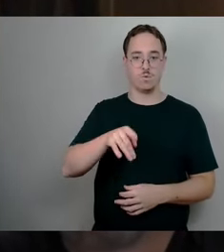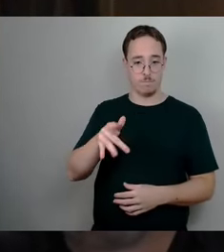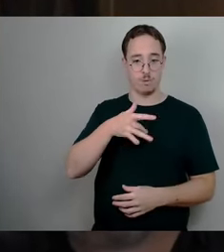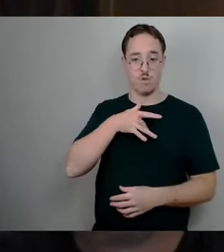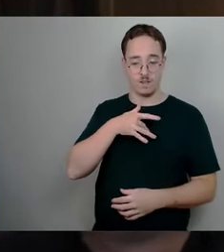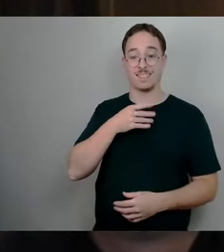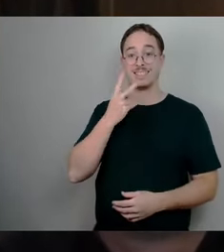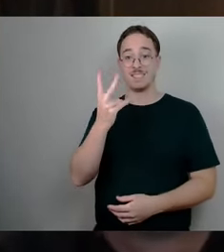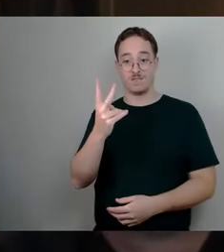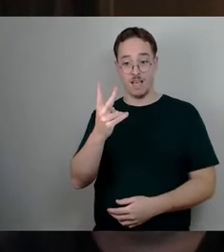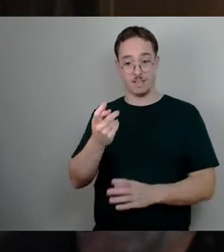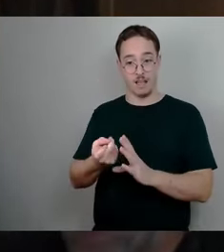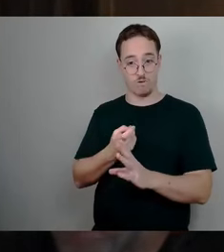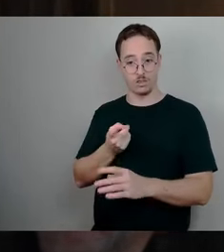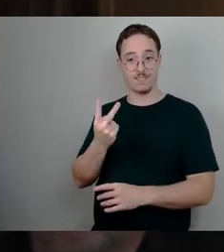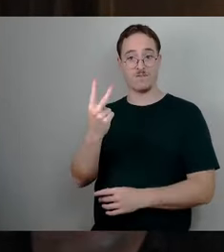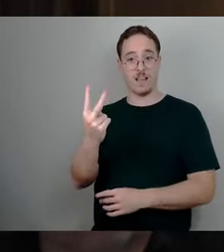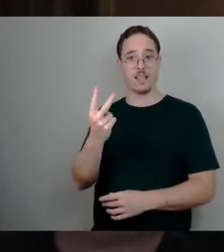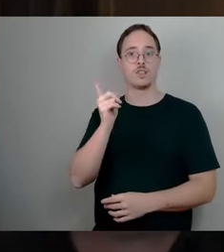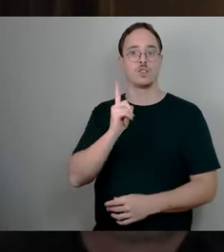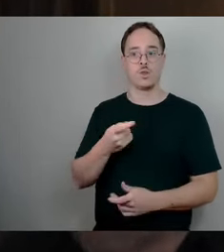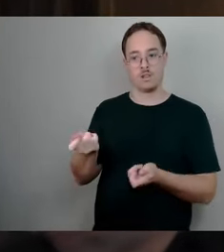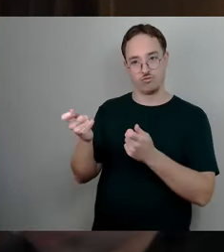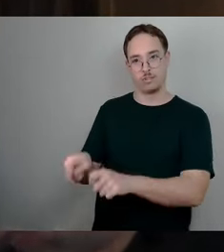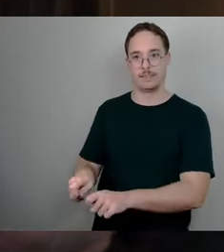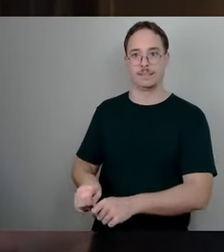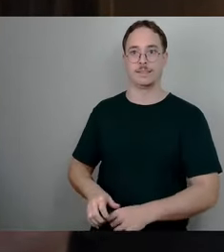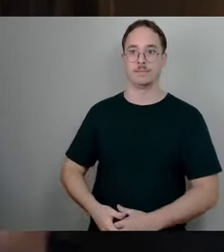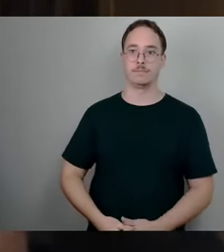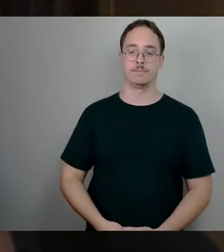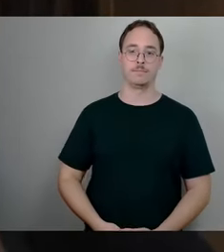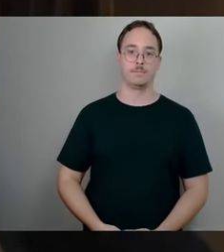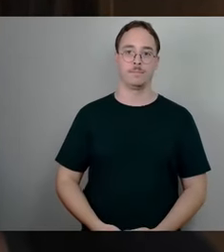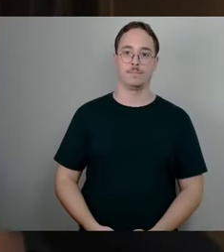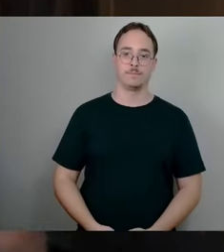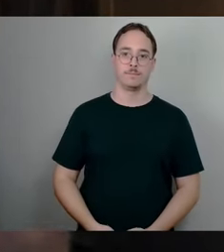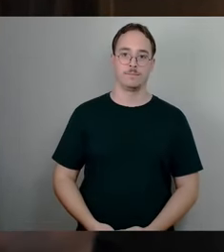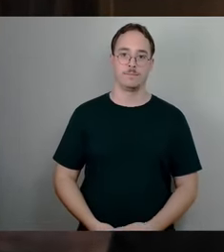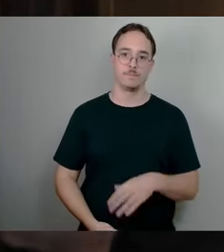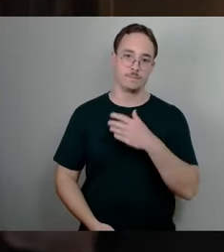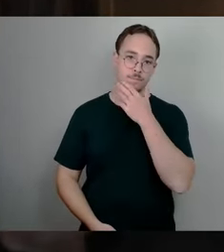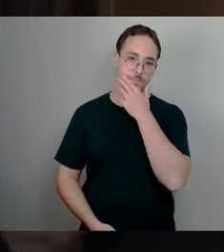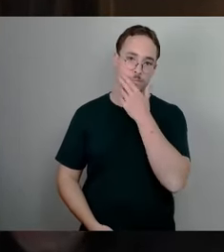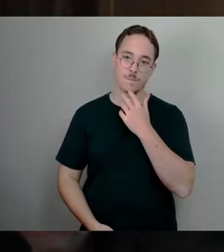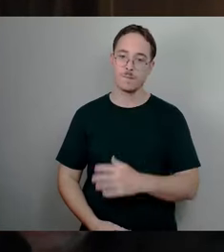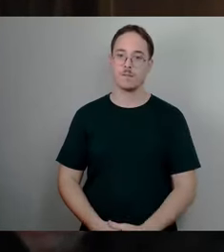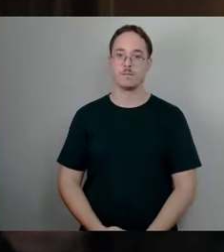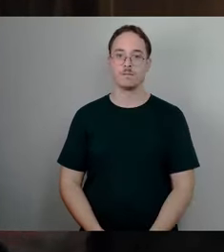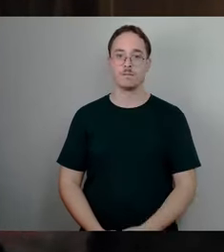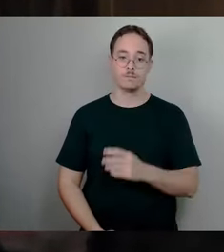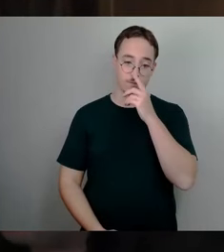Zumindest im Umkehrschluss ergibt sich aus so einer Ankündigung eigentlich auch, wer nach Meinung der Verwaltung des Jugendamtes weitermachen darf.